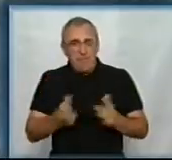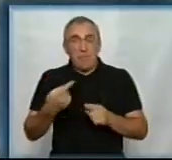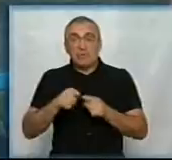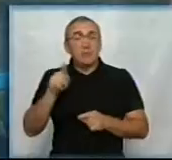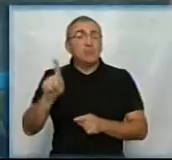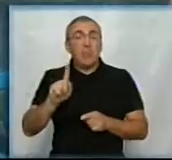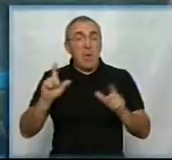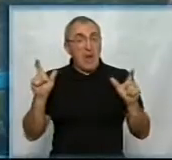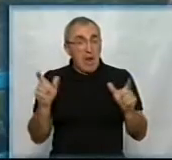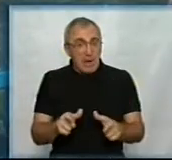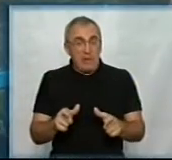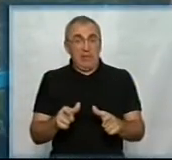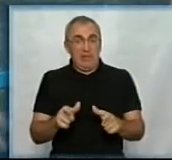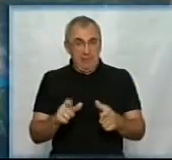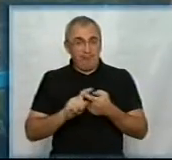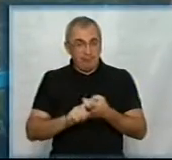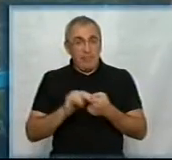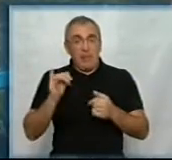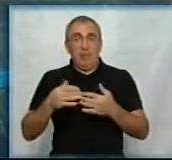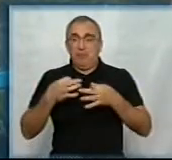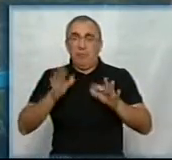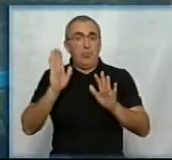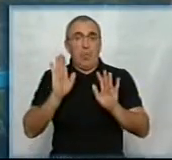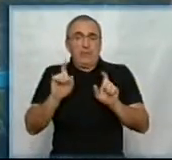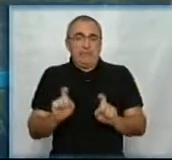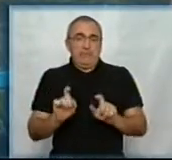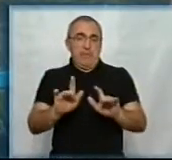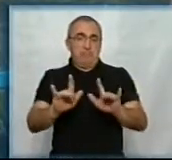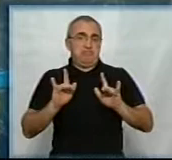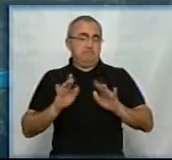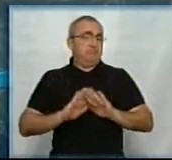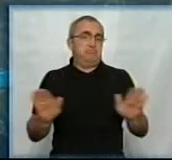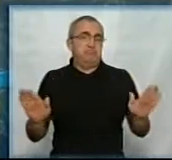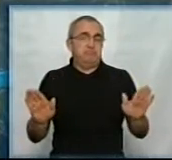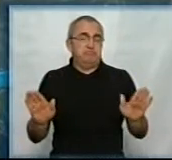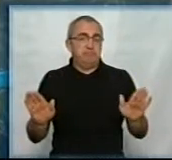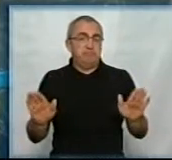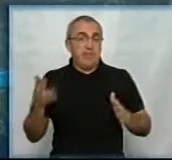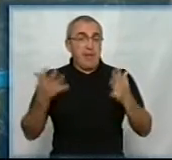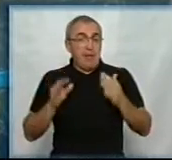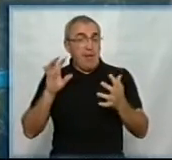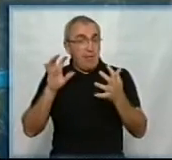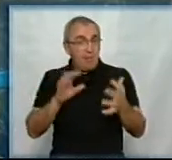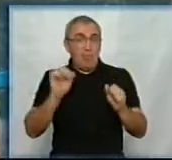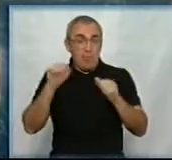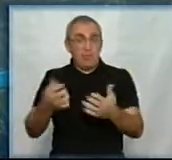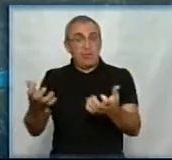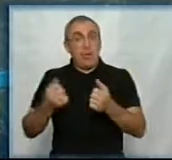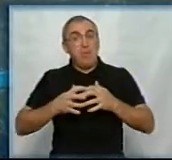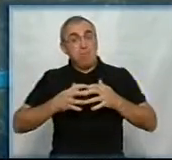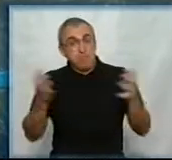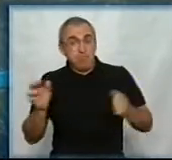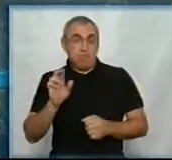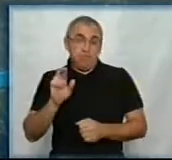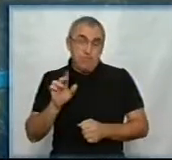того, що карантин, і пускають тільки сидячі міста. Може б, якби автобуси вони ж можуть взяти більше, брали б